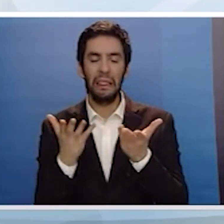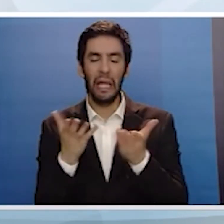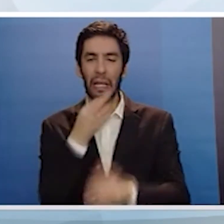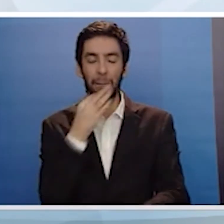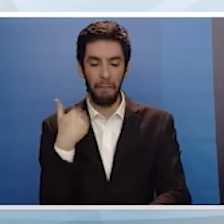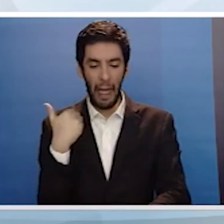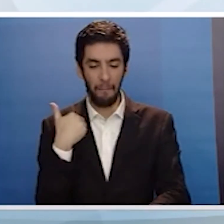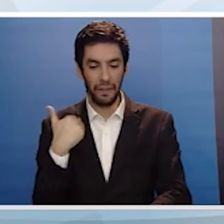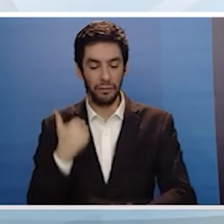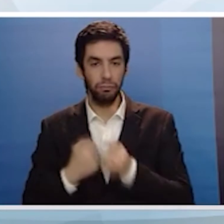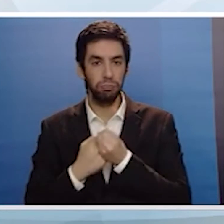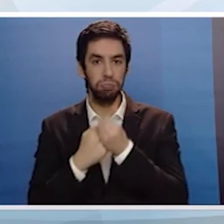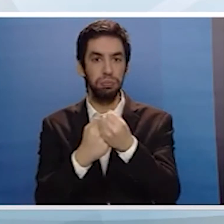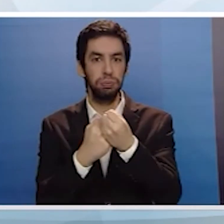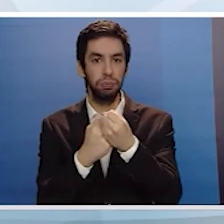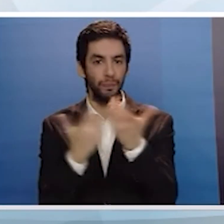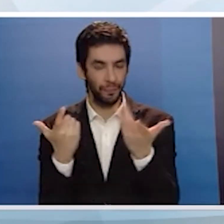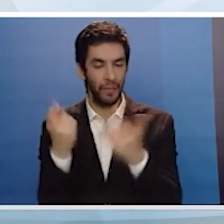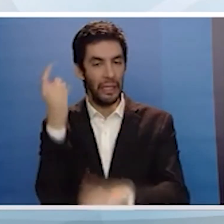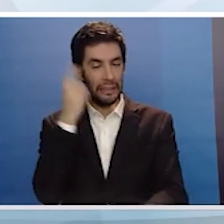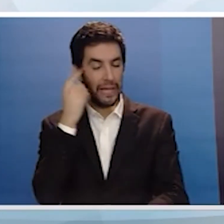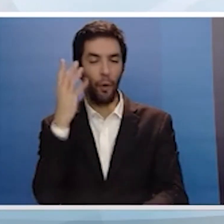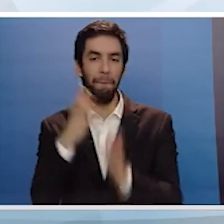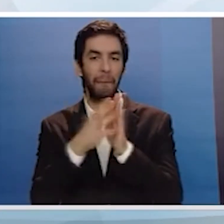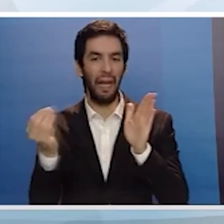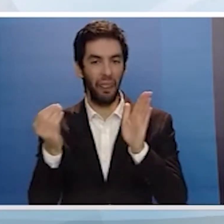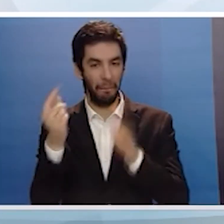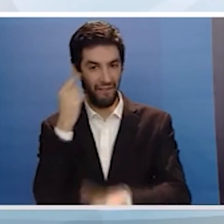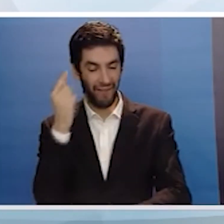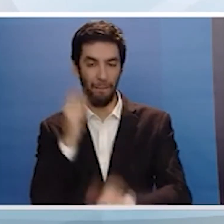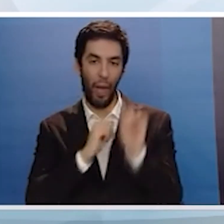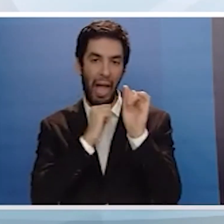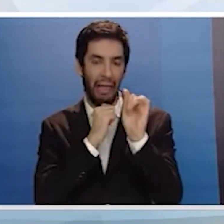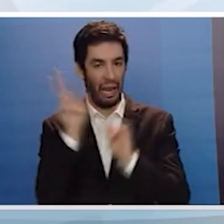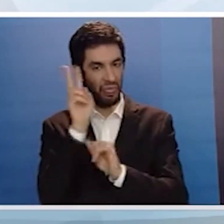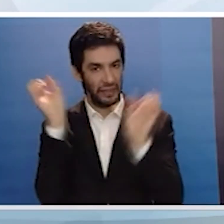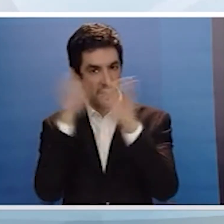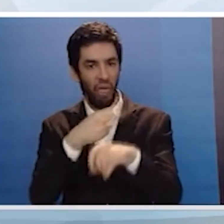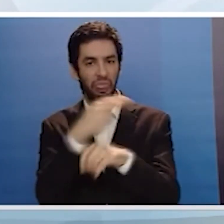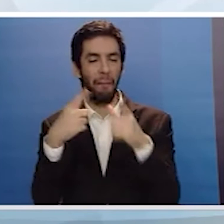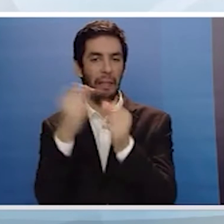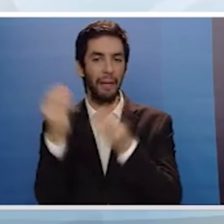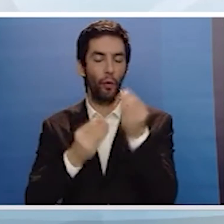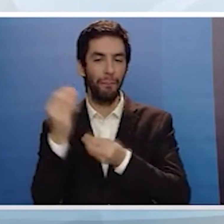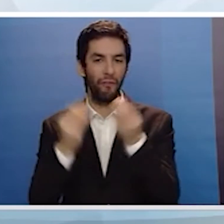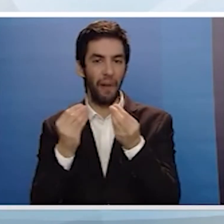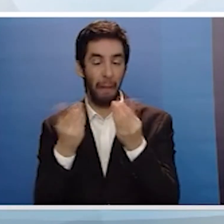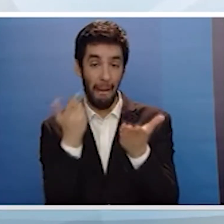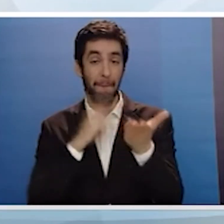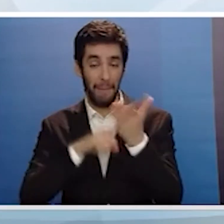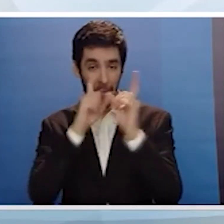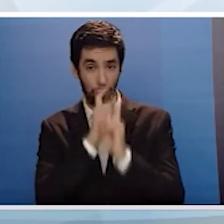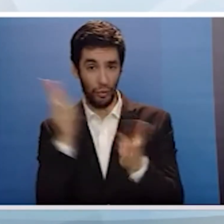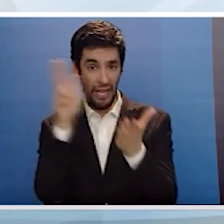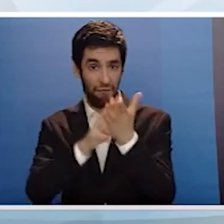πλήρης και διαχρονική στήριξη για συμπόρευση στο Κυπριακό τι είναι η αποδοχή διορισμός σε μικρατικούς οργανισμούς και άλλα όργανα του κράτους τι είναι η